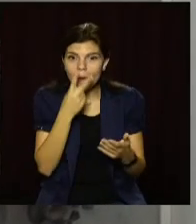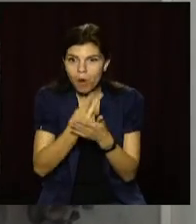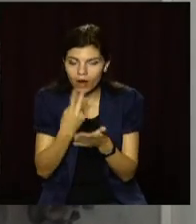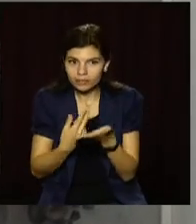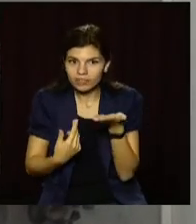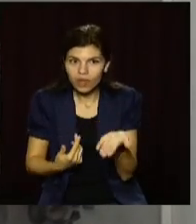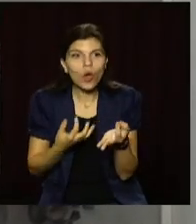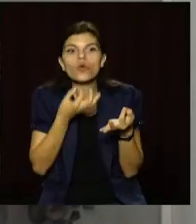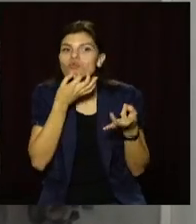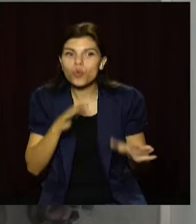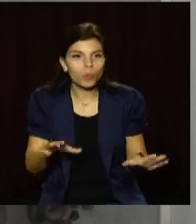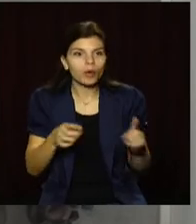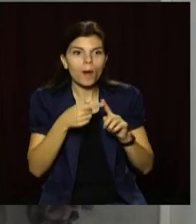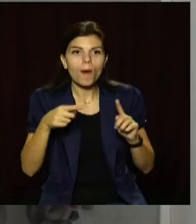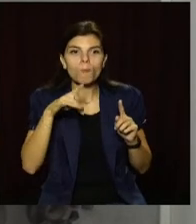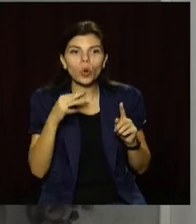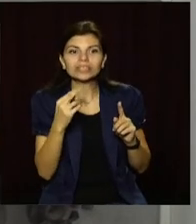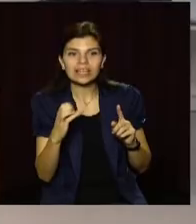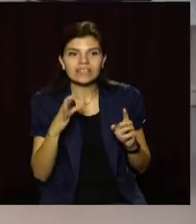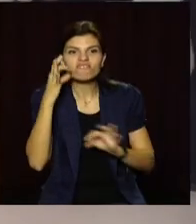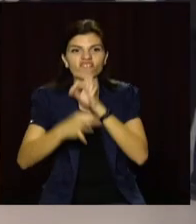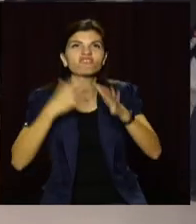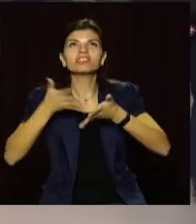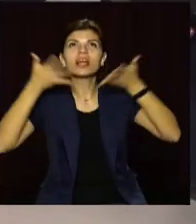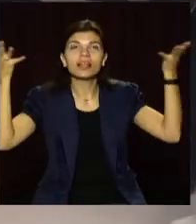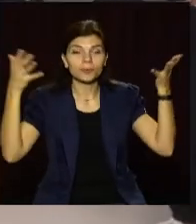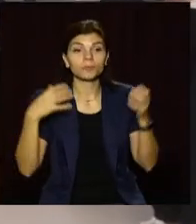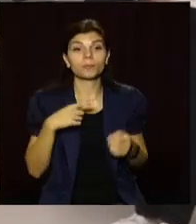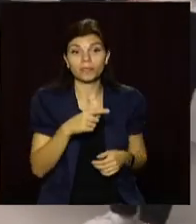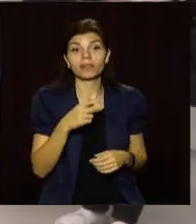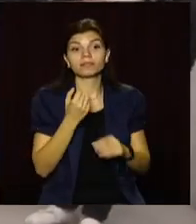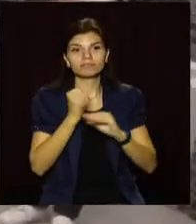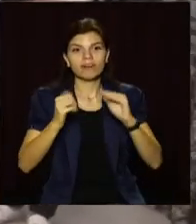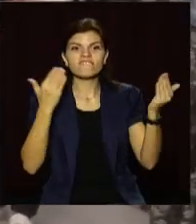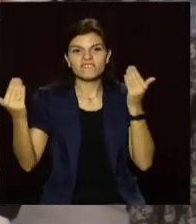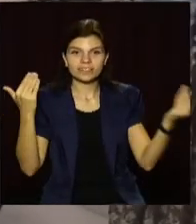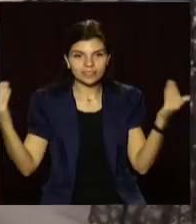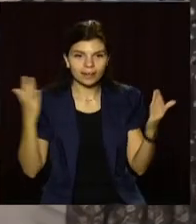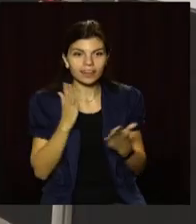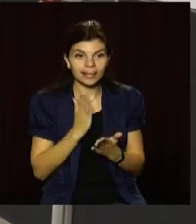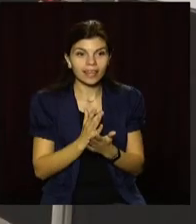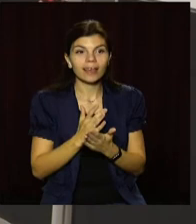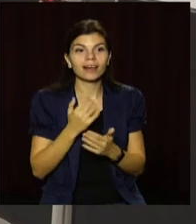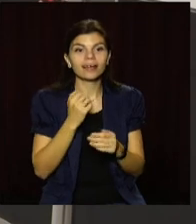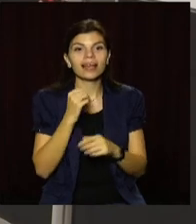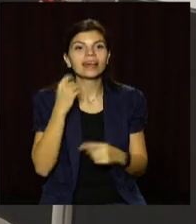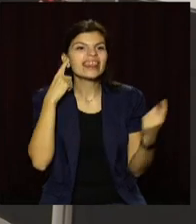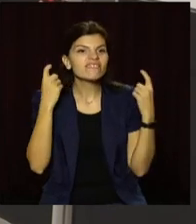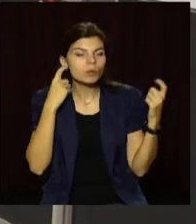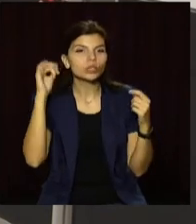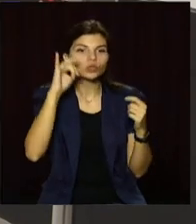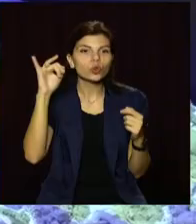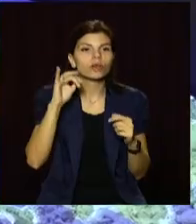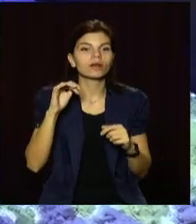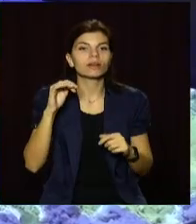продемонструвати будь-який процес во Вселенні. У фойє планетарі облаштували виставкову зону, де розмістили інфографіку історії